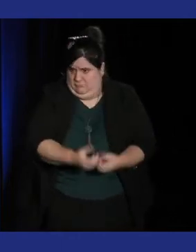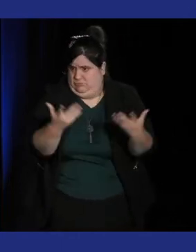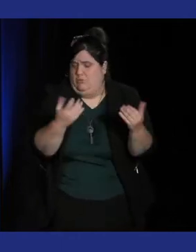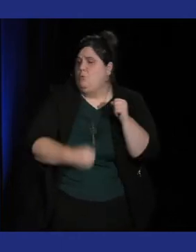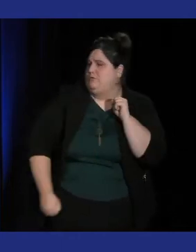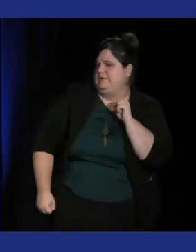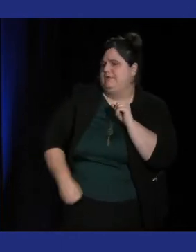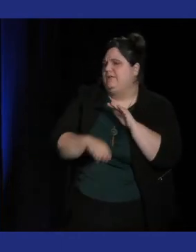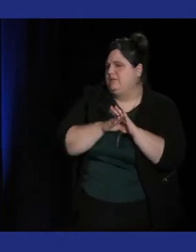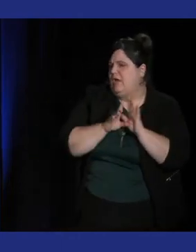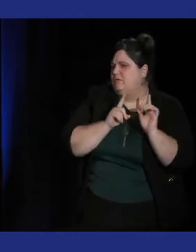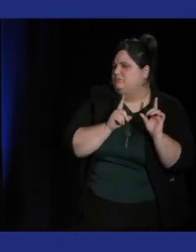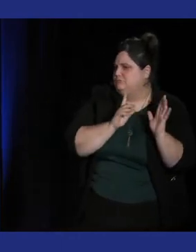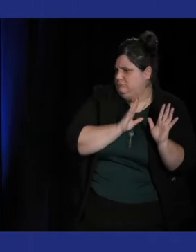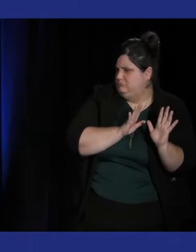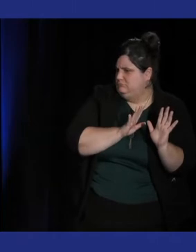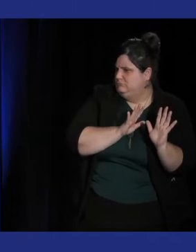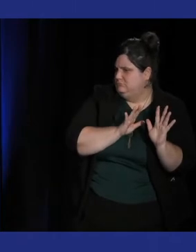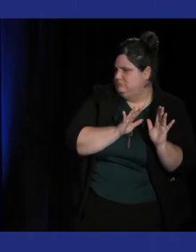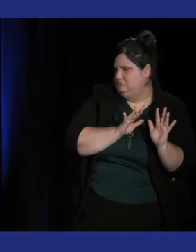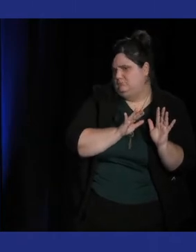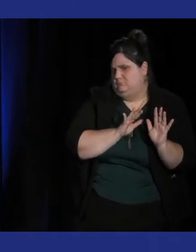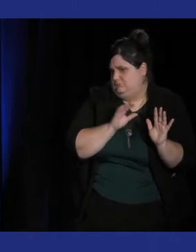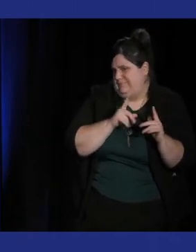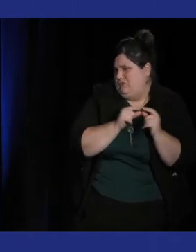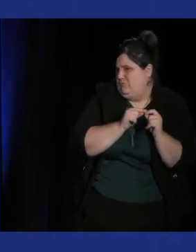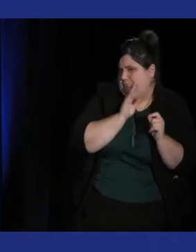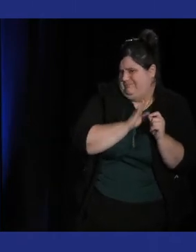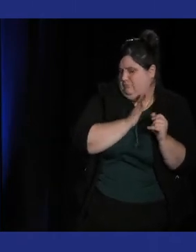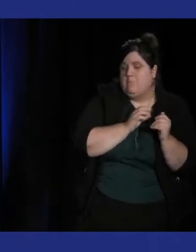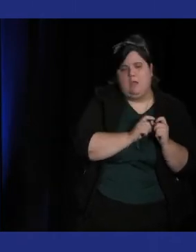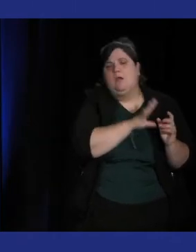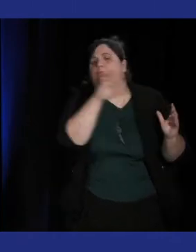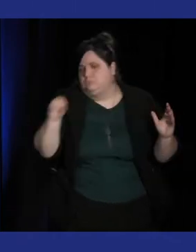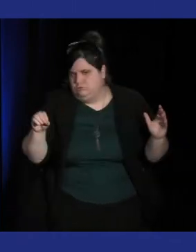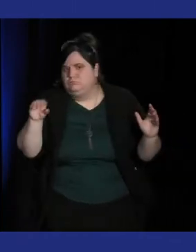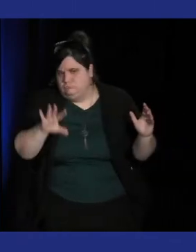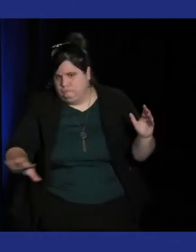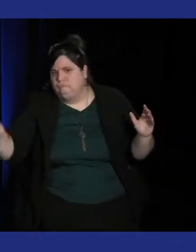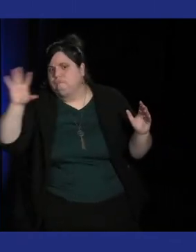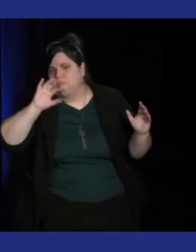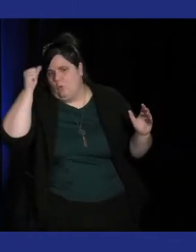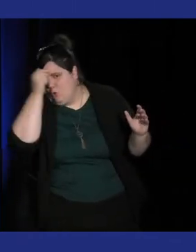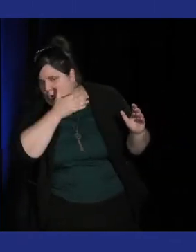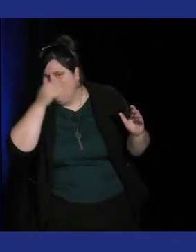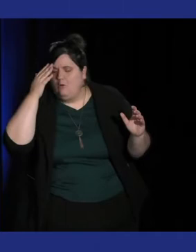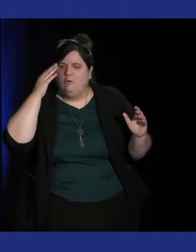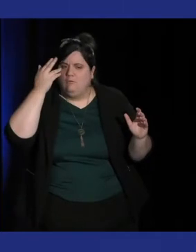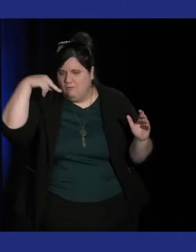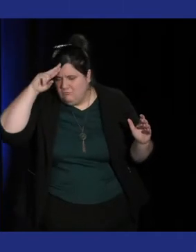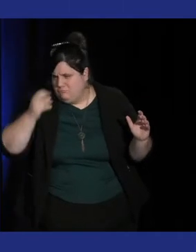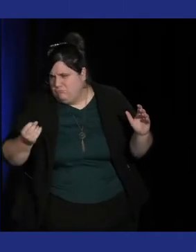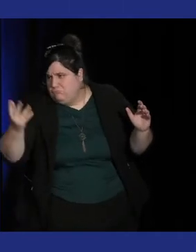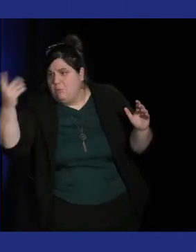naissance du style en Occident, c'est quand même un style vraiment japonais globalement, ça a explosé au Japon et est-ce que justement vous pouvez nous